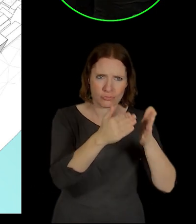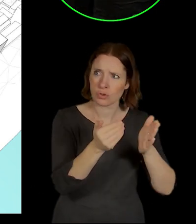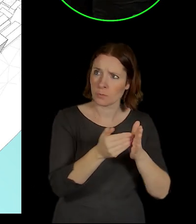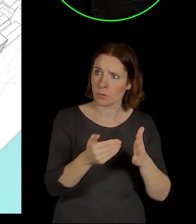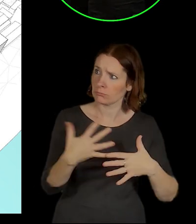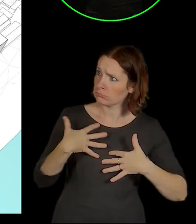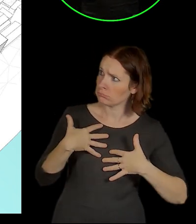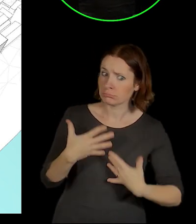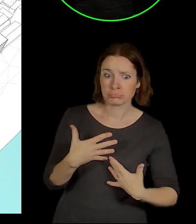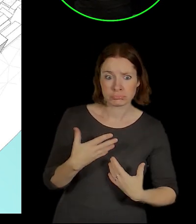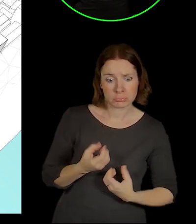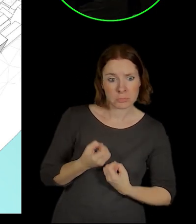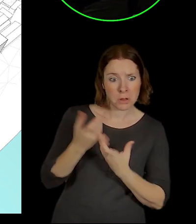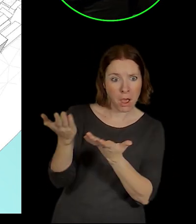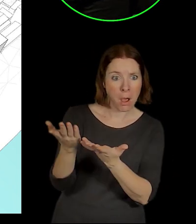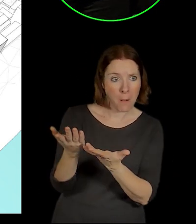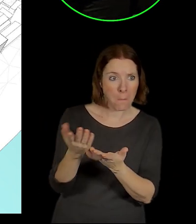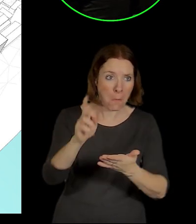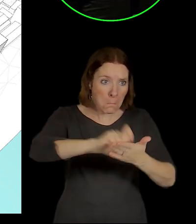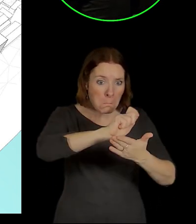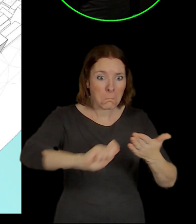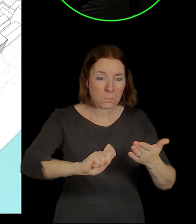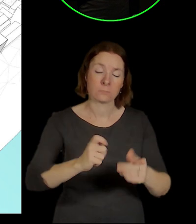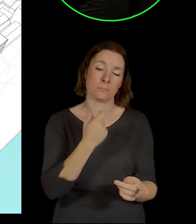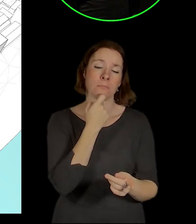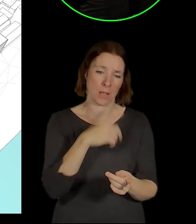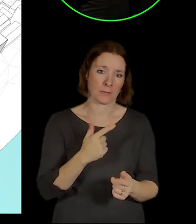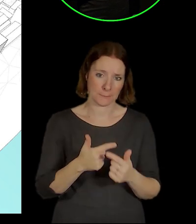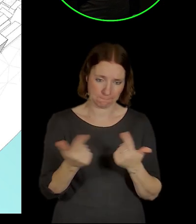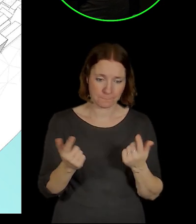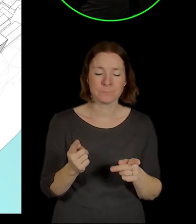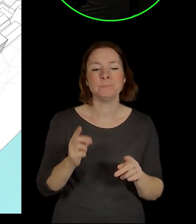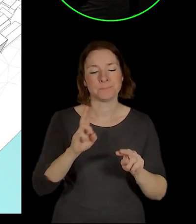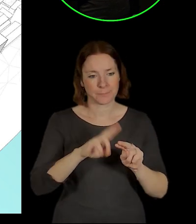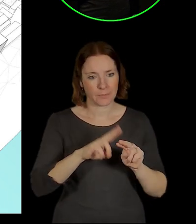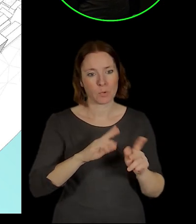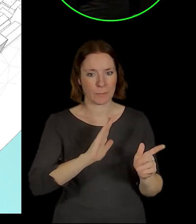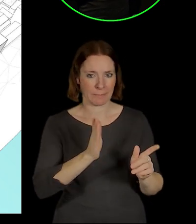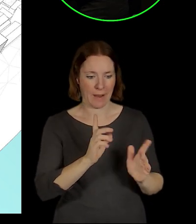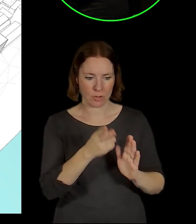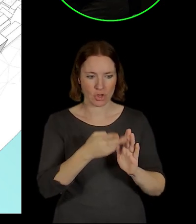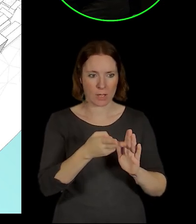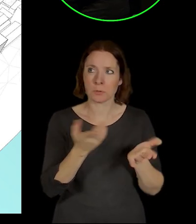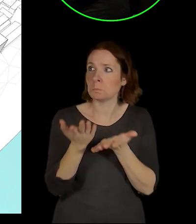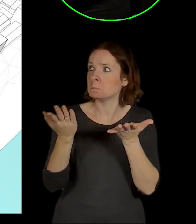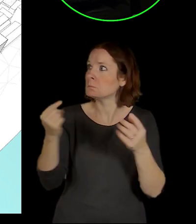svůj prostor veřejnému blahu. Takže nás nechali zpracovat vizi, jak to nahradit. A my jsme jim nabídli